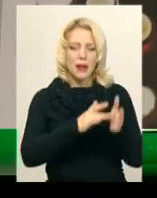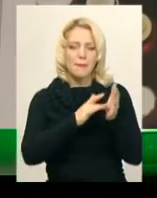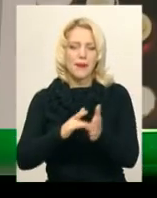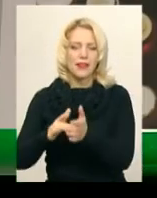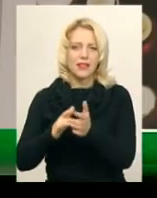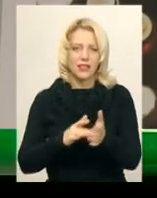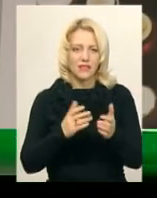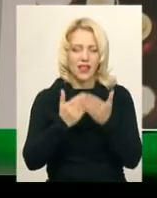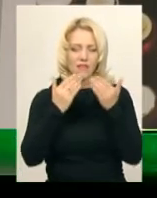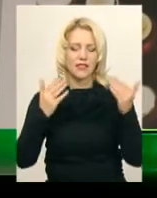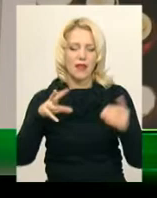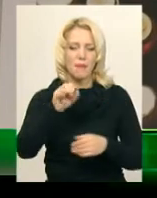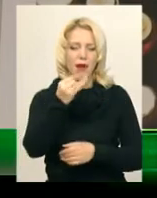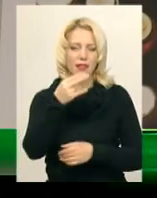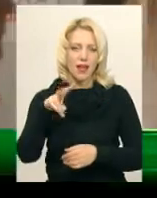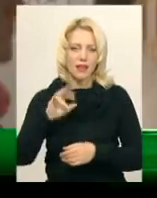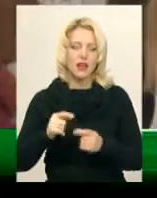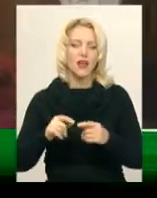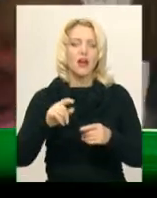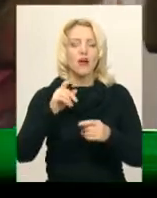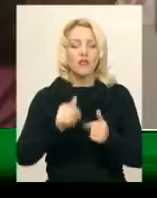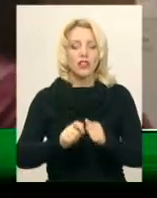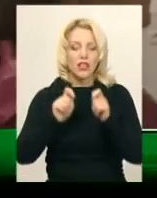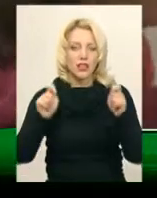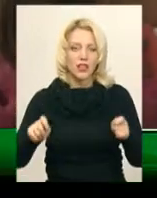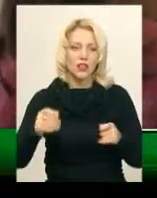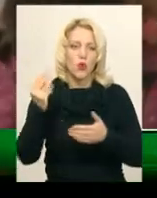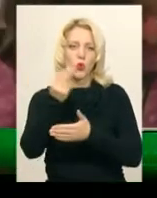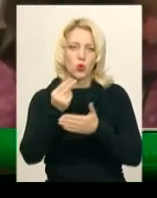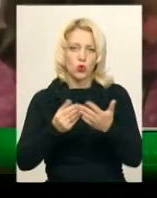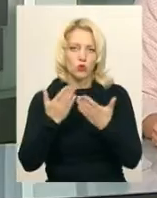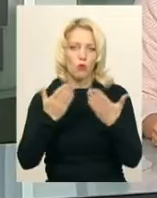Простір творчості» відкрили сьогодні у Хмельницькому обласному художньому музеї.